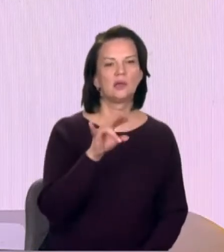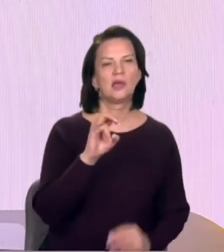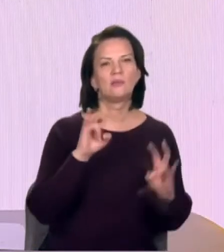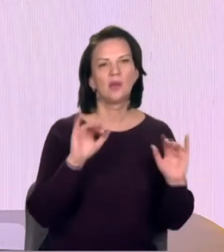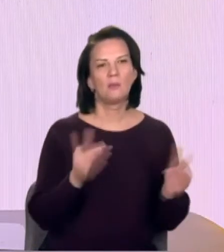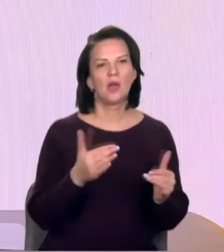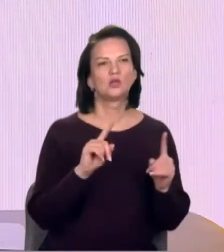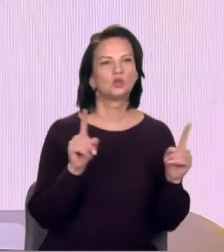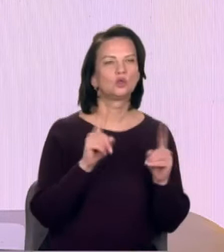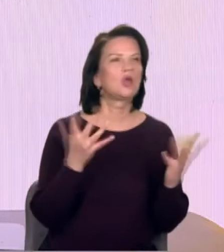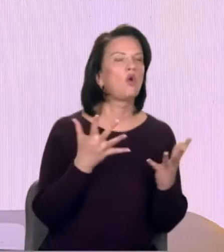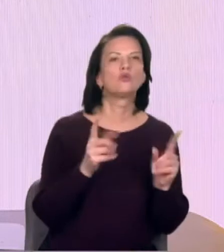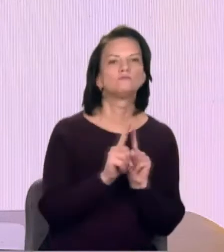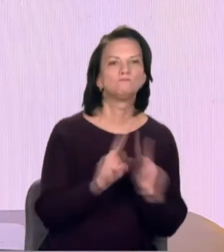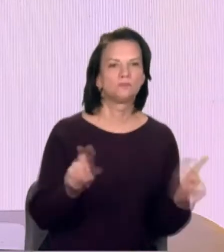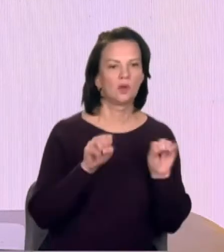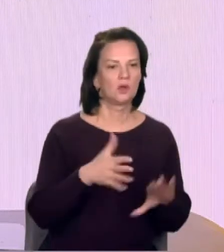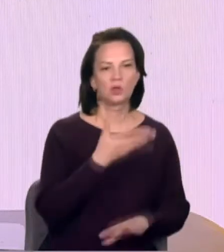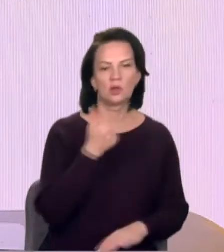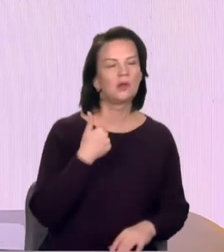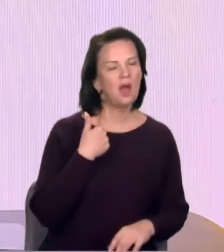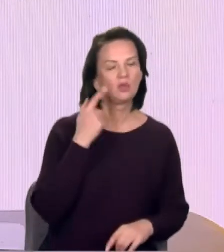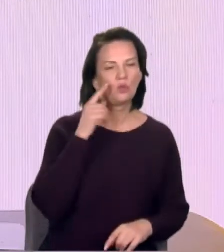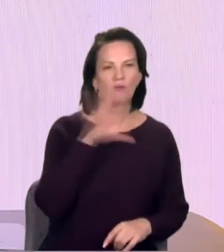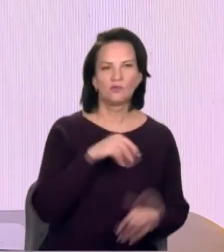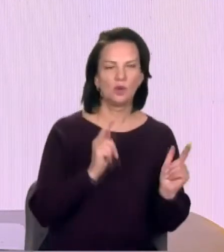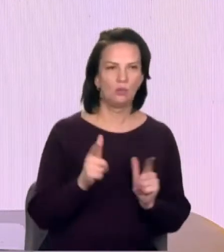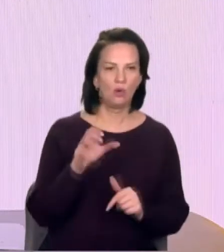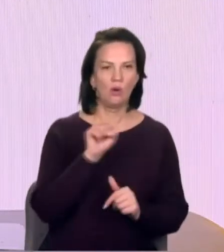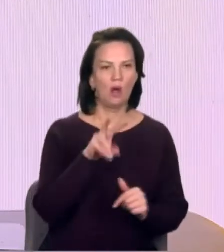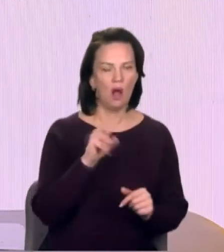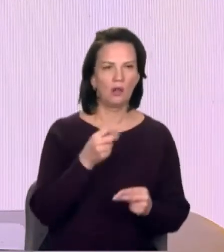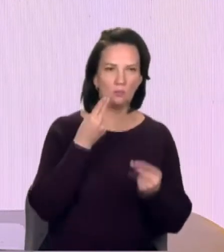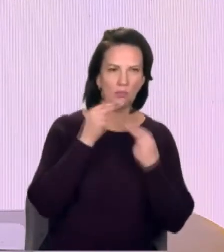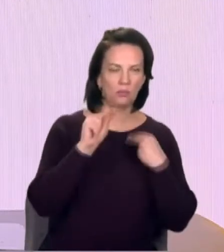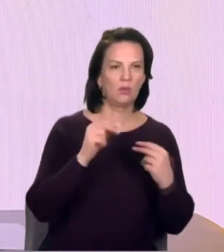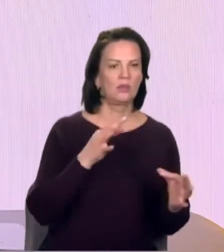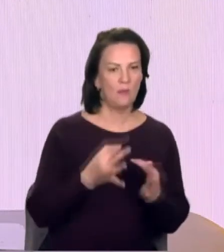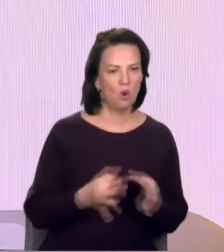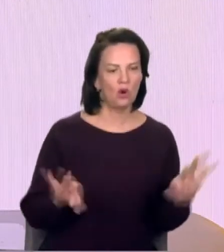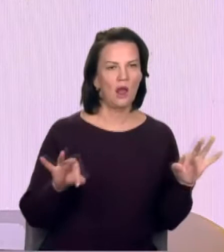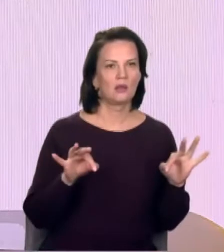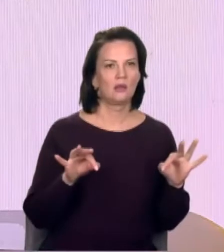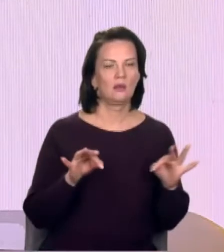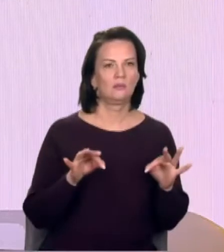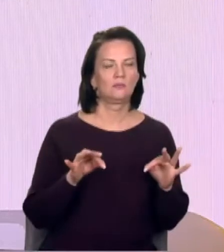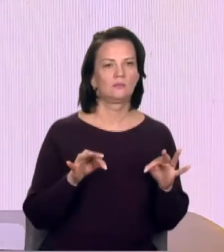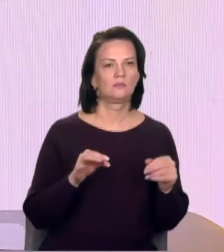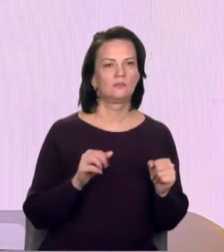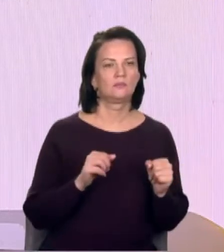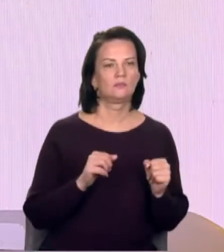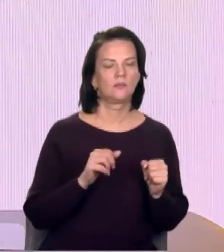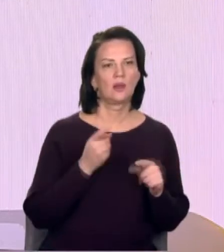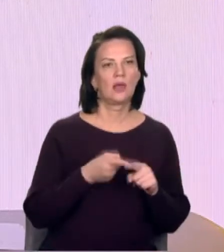всі погодимося. Але зміцнення демократії – це, напевно, найефективніший